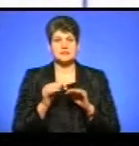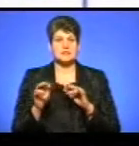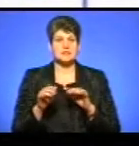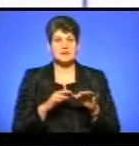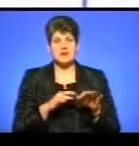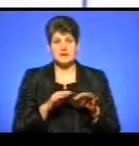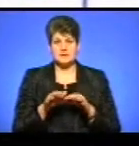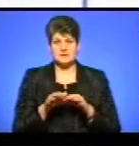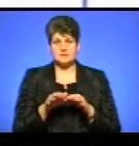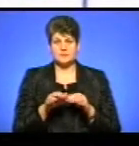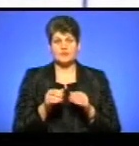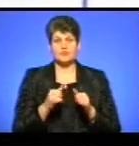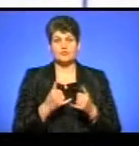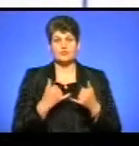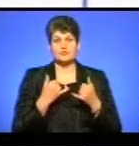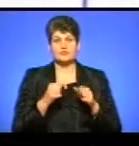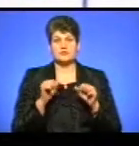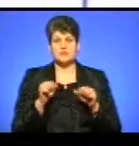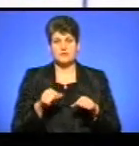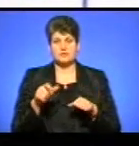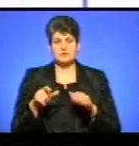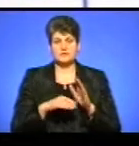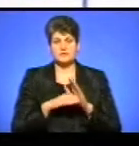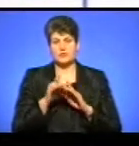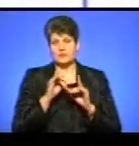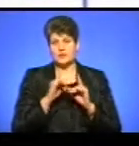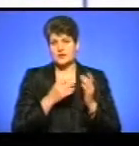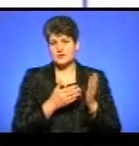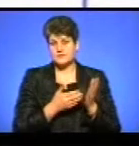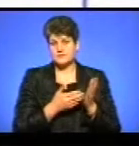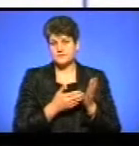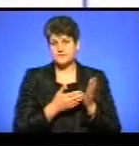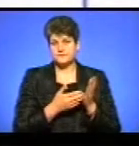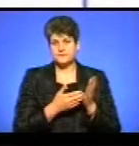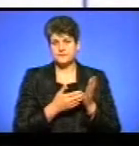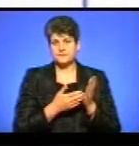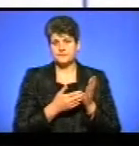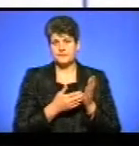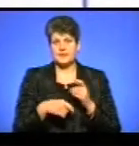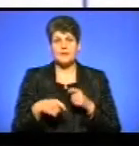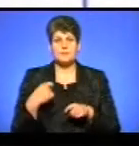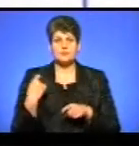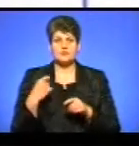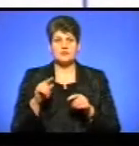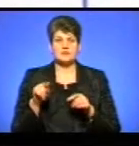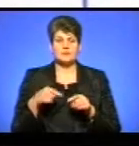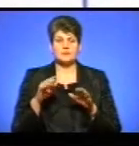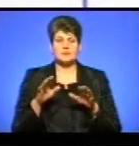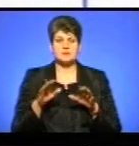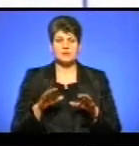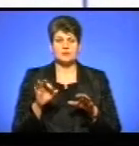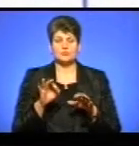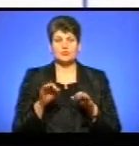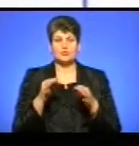в уповноваженому справу в ДНПР на порушення вимог закону про доступ до